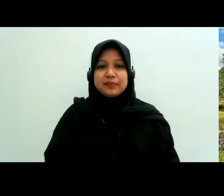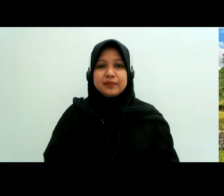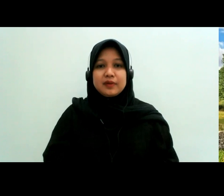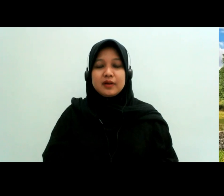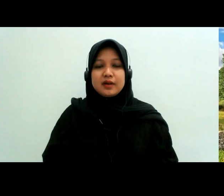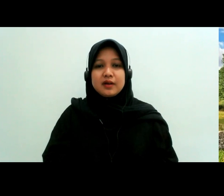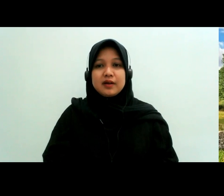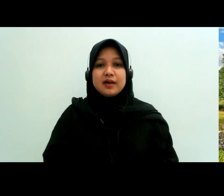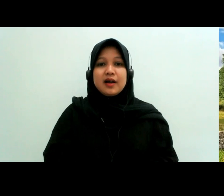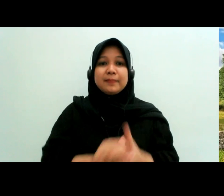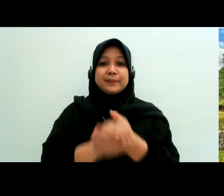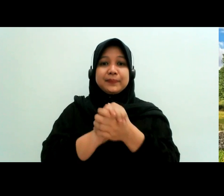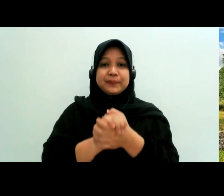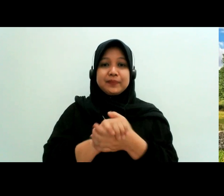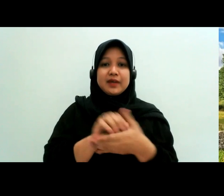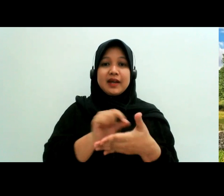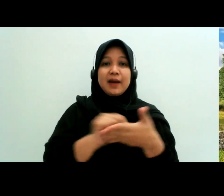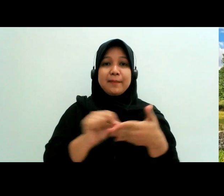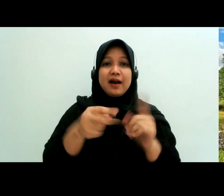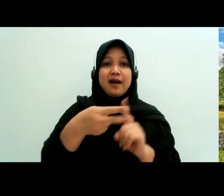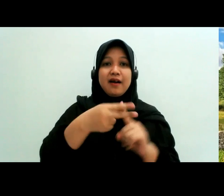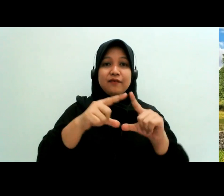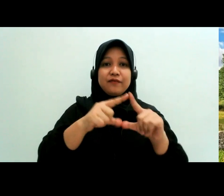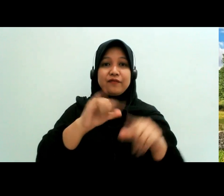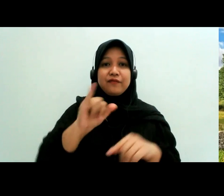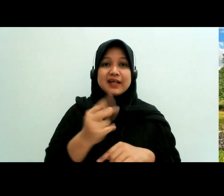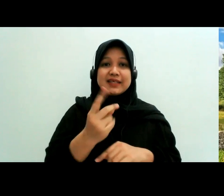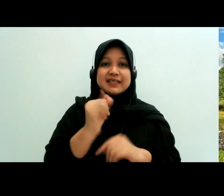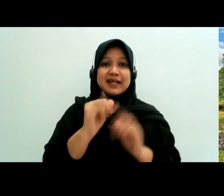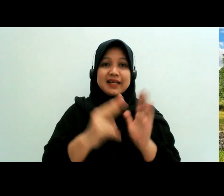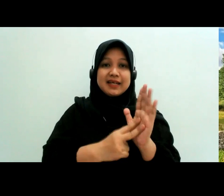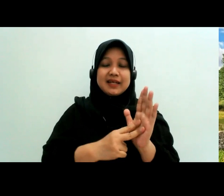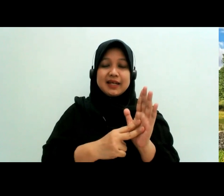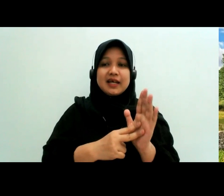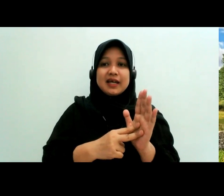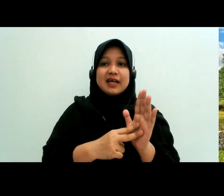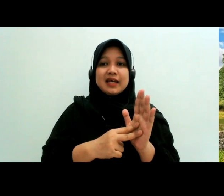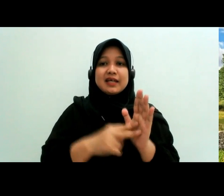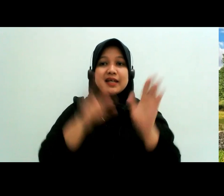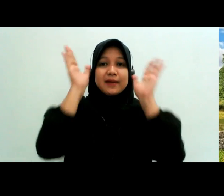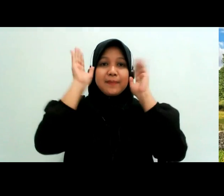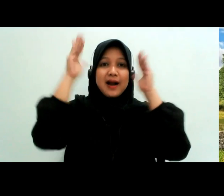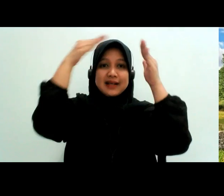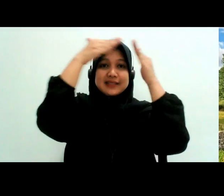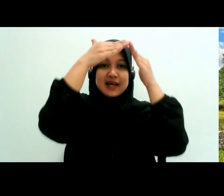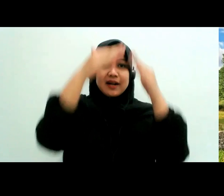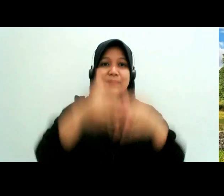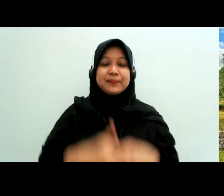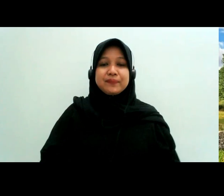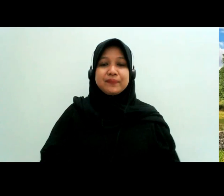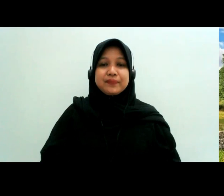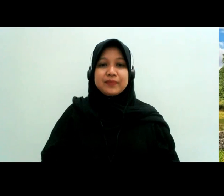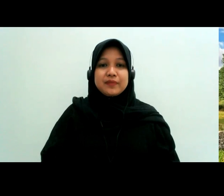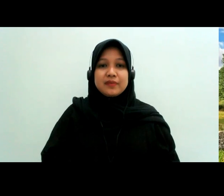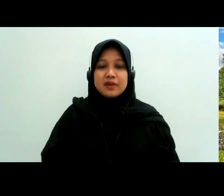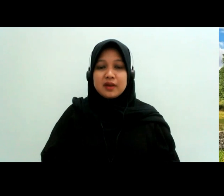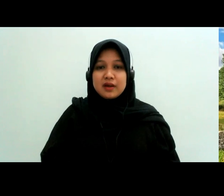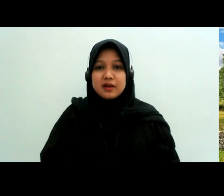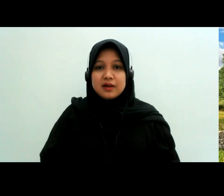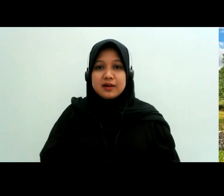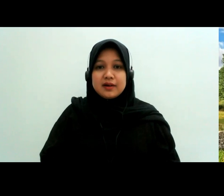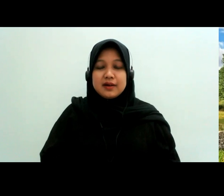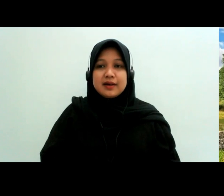kenalin saya Fajrin dari Makassar ya mohon izin mas Ajiwan mas Andi gini Mbak